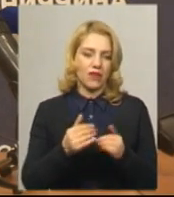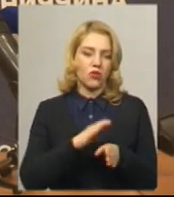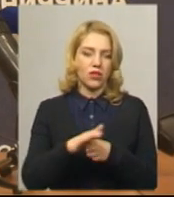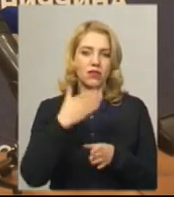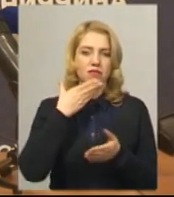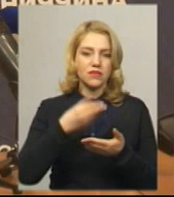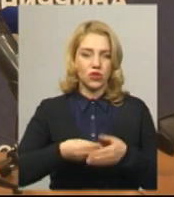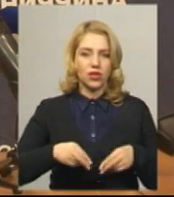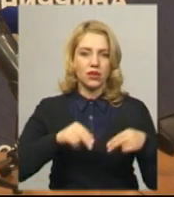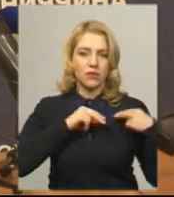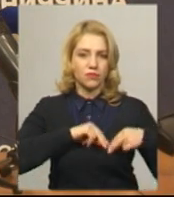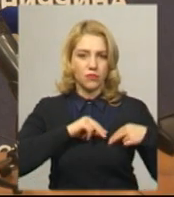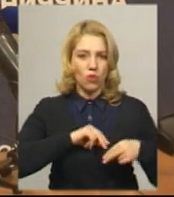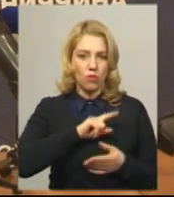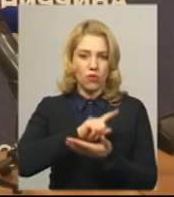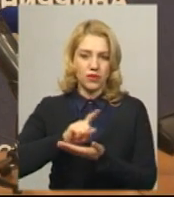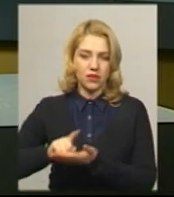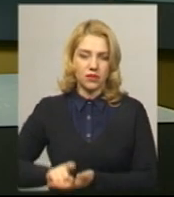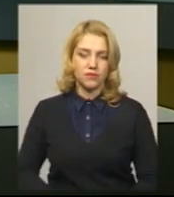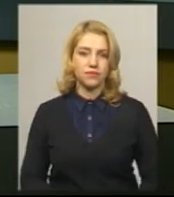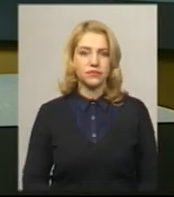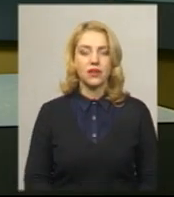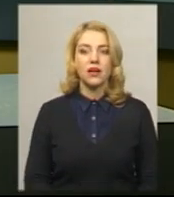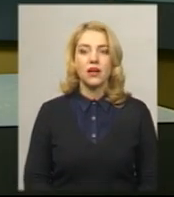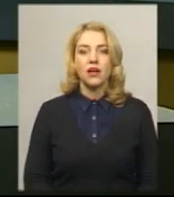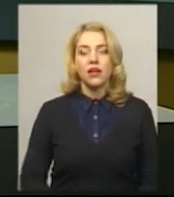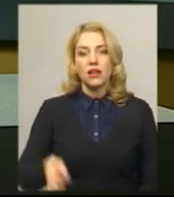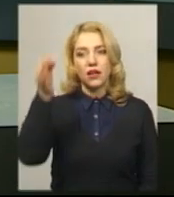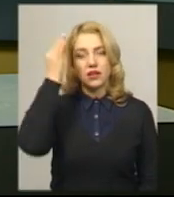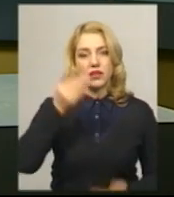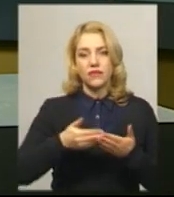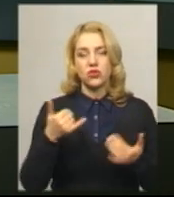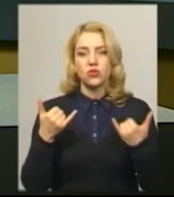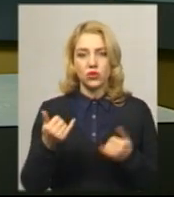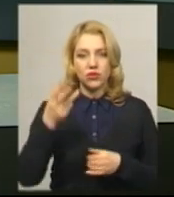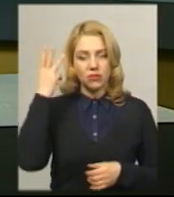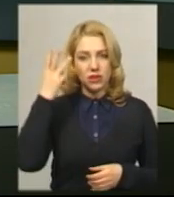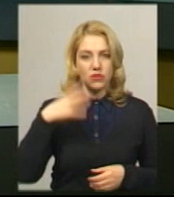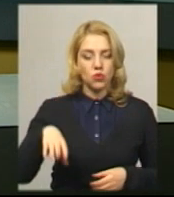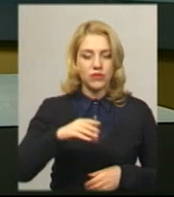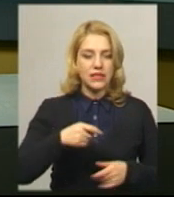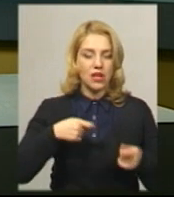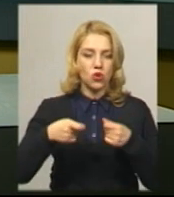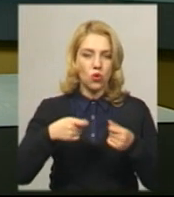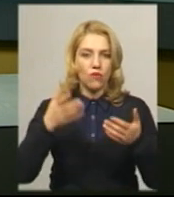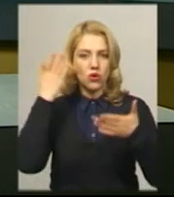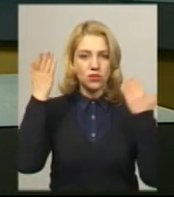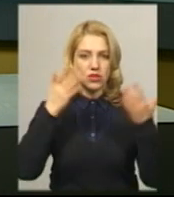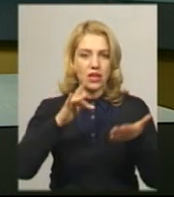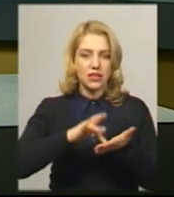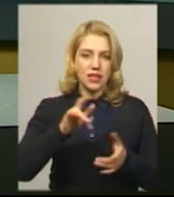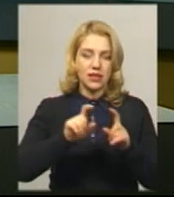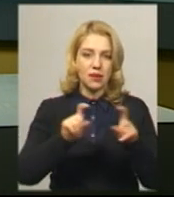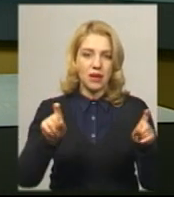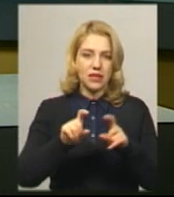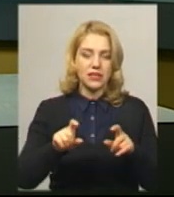посадових службових обов'язків. Нагадаю, від сьогодні у Хмельницькому усі торгово-розважальні центри, магазини,